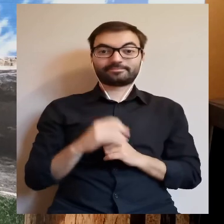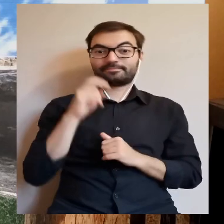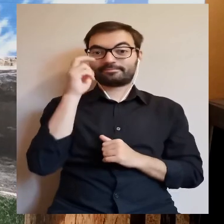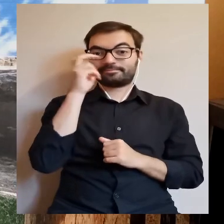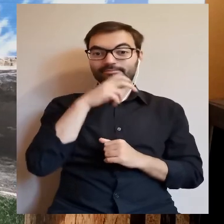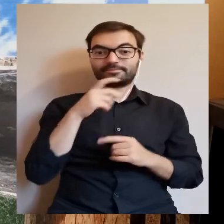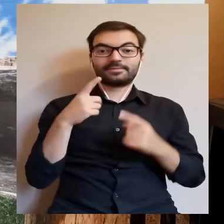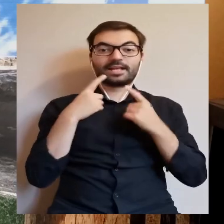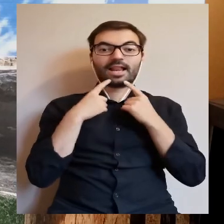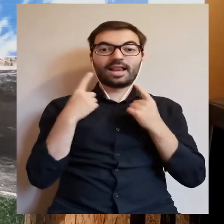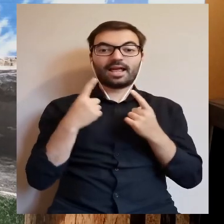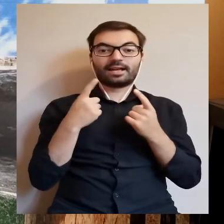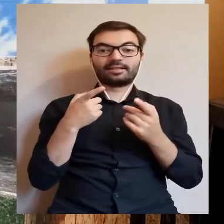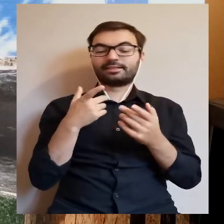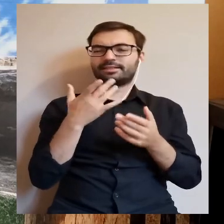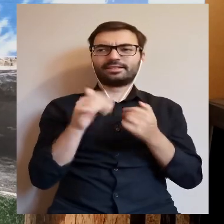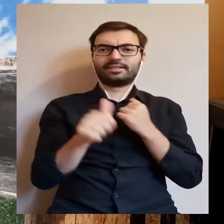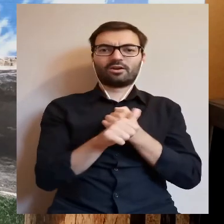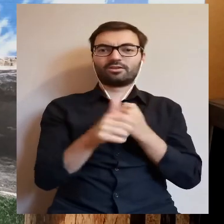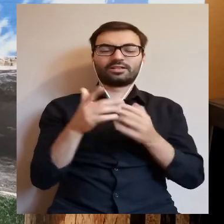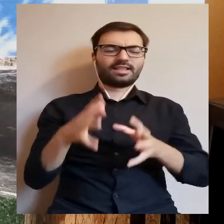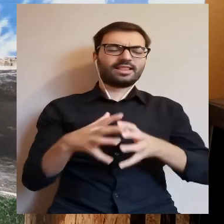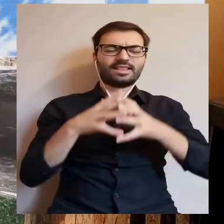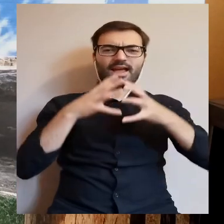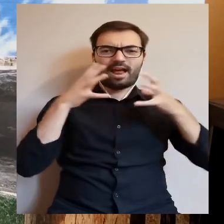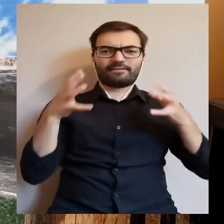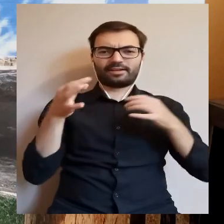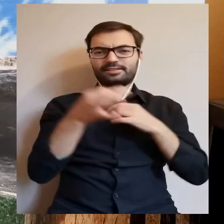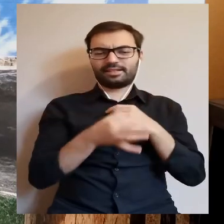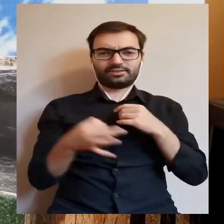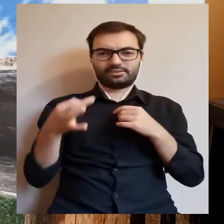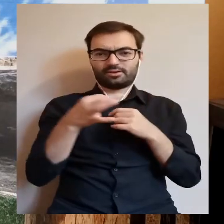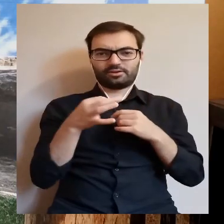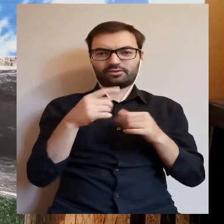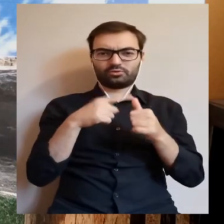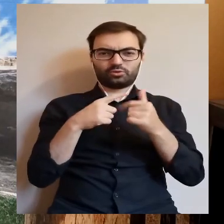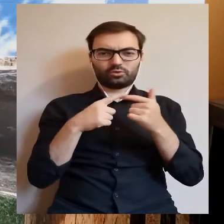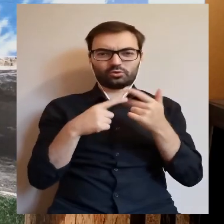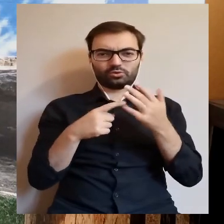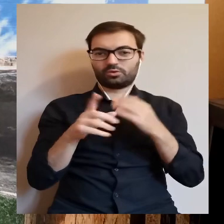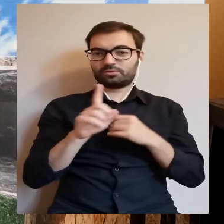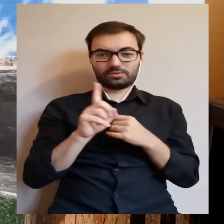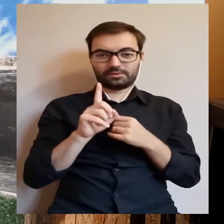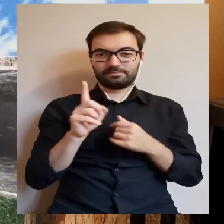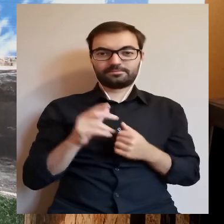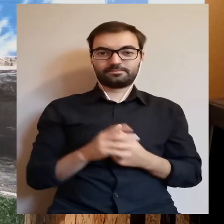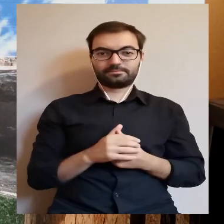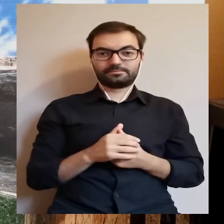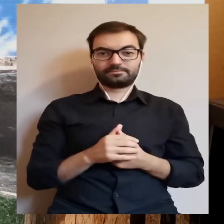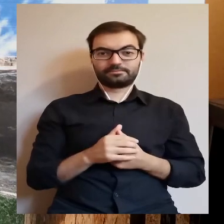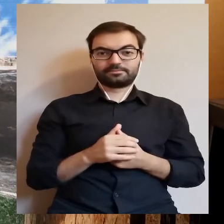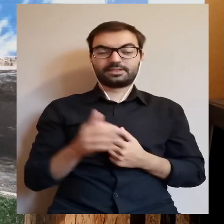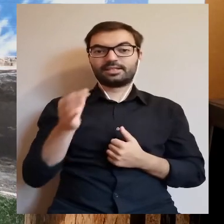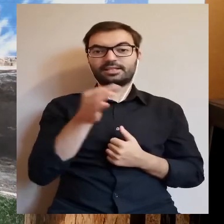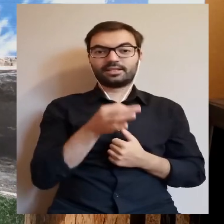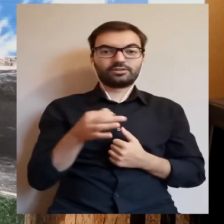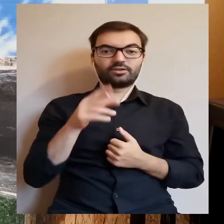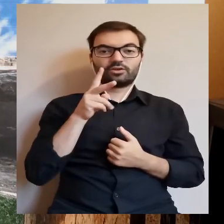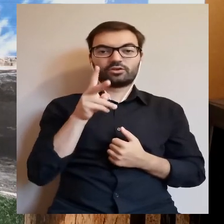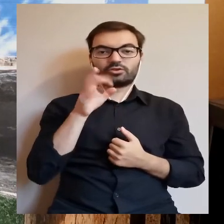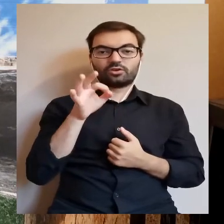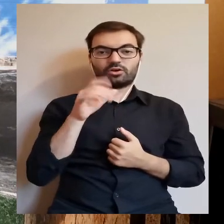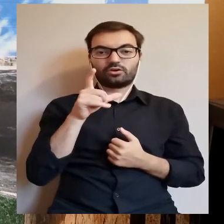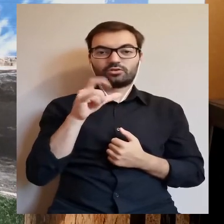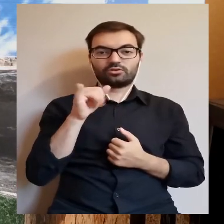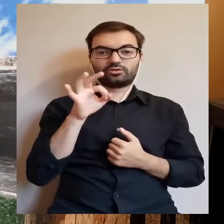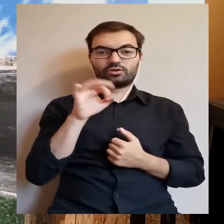ciekawe, te legendy związane są nie z tymi jeziorami największymi, których nazwy przed chwilą wymieniłam, ale z jeziorem